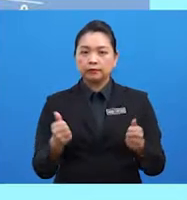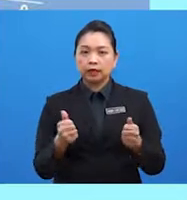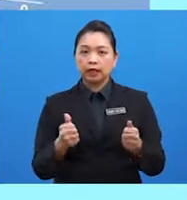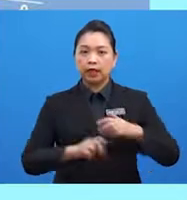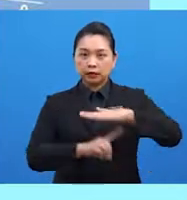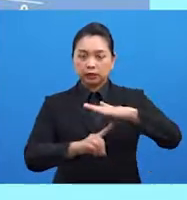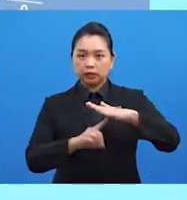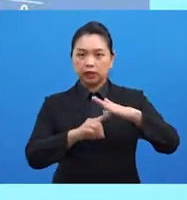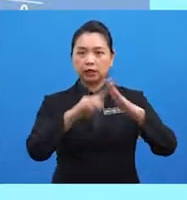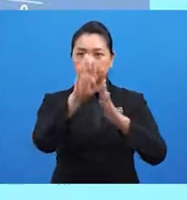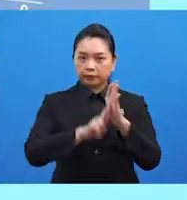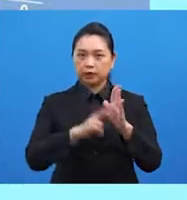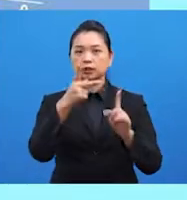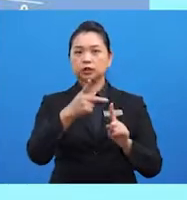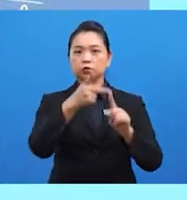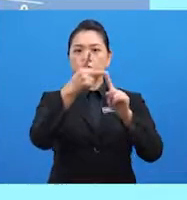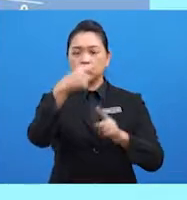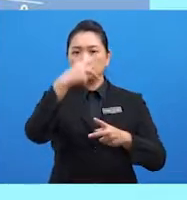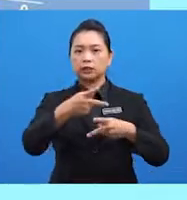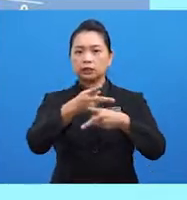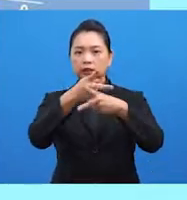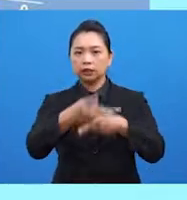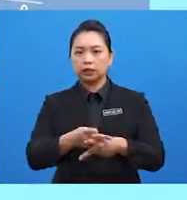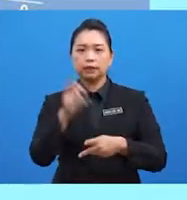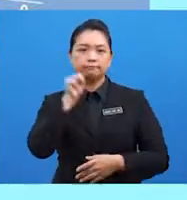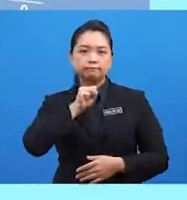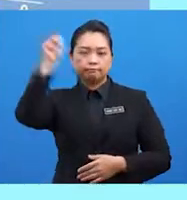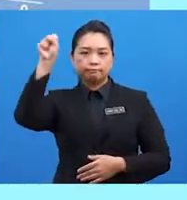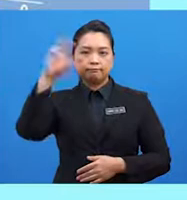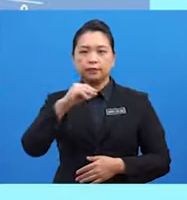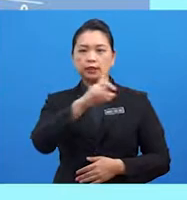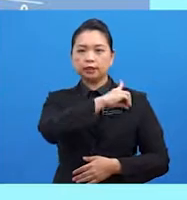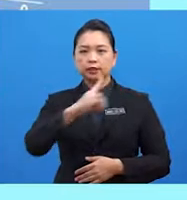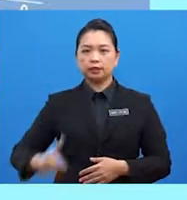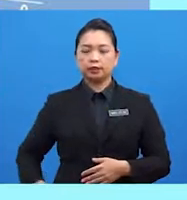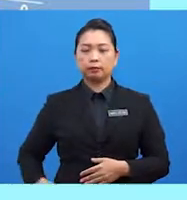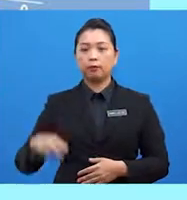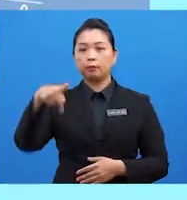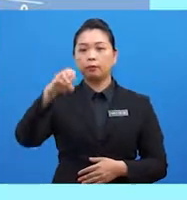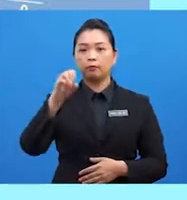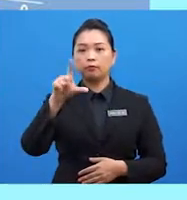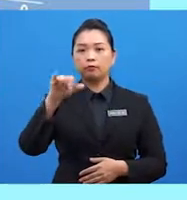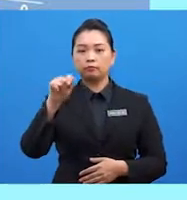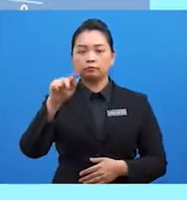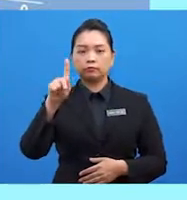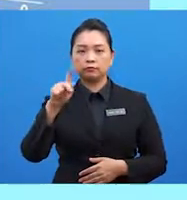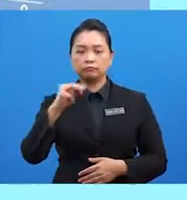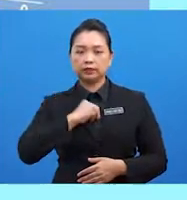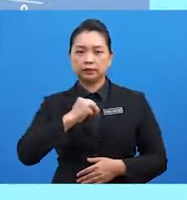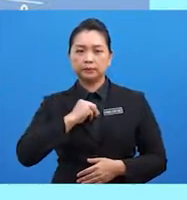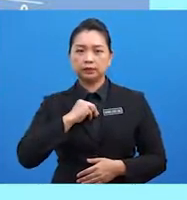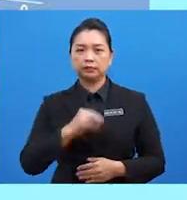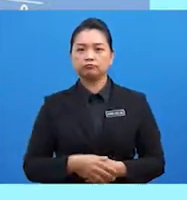dasar berkecuali untuk mengekalkan kemerdekaan dan kedaulatan politik masing-masing.